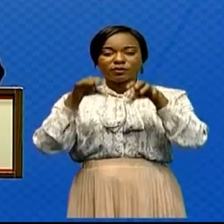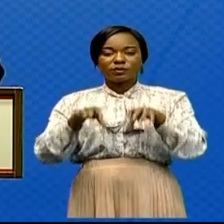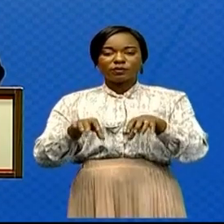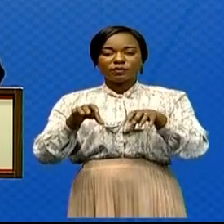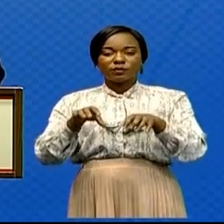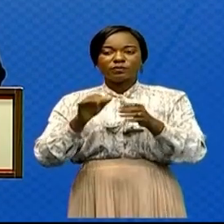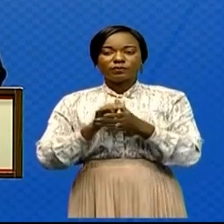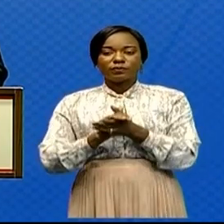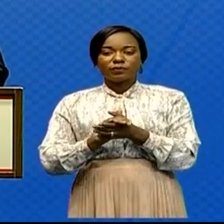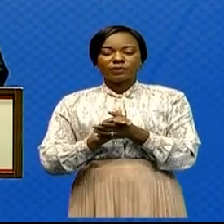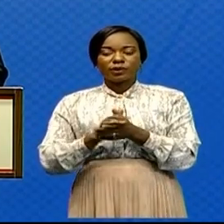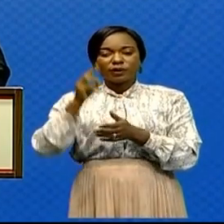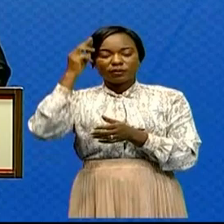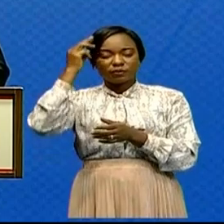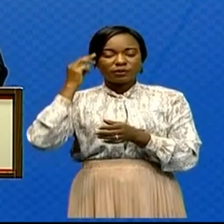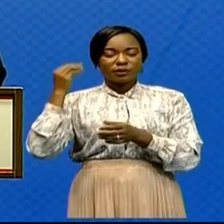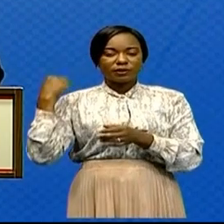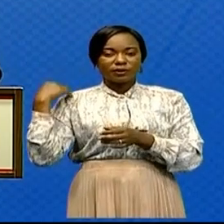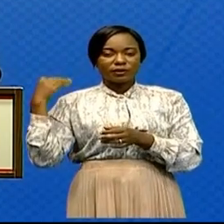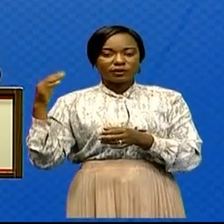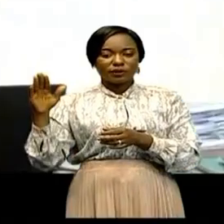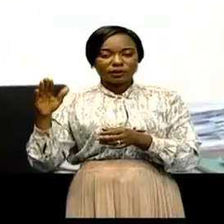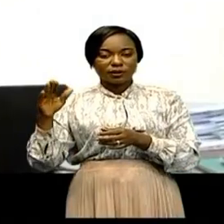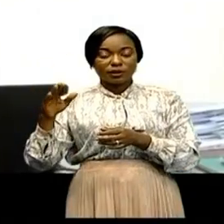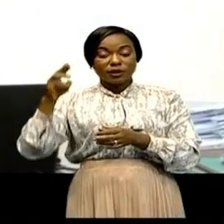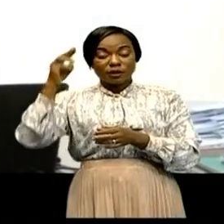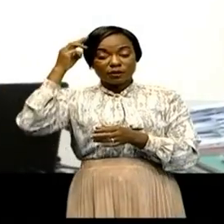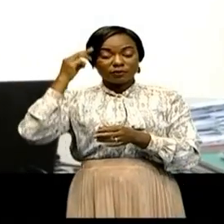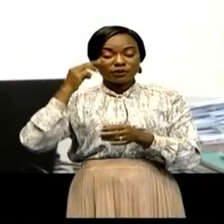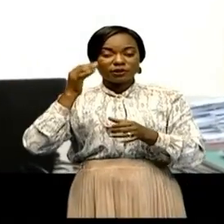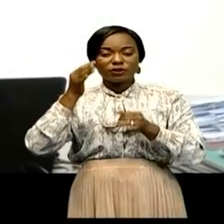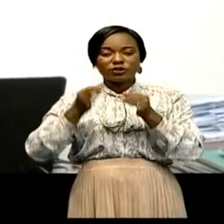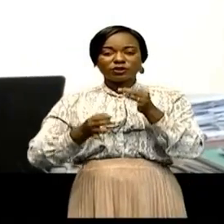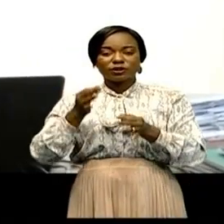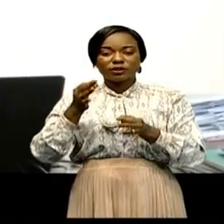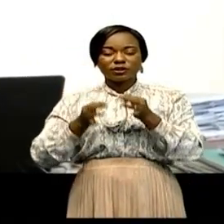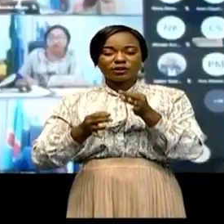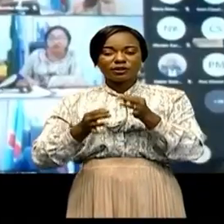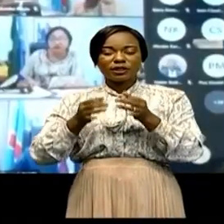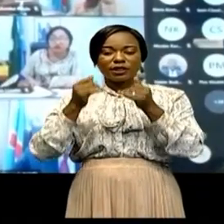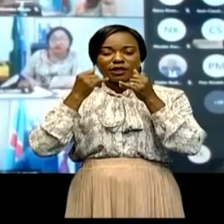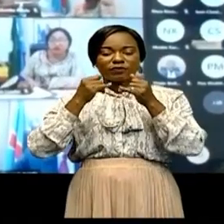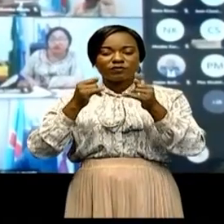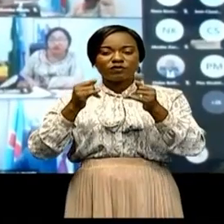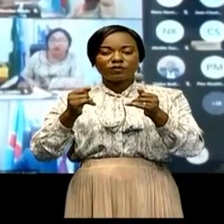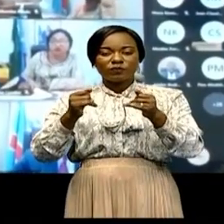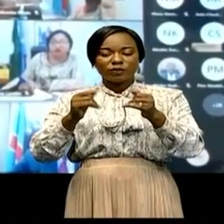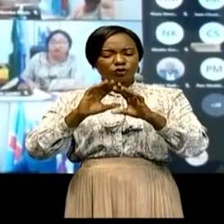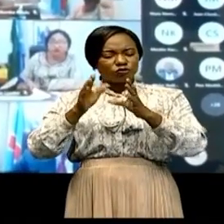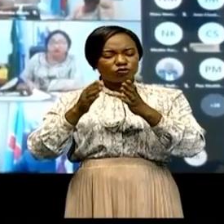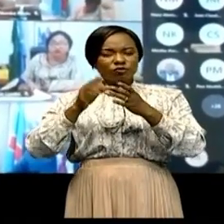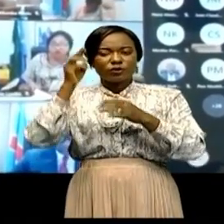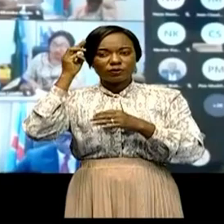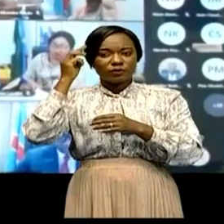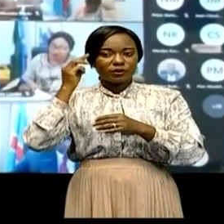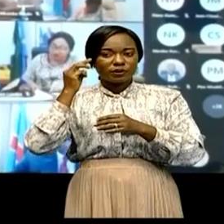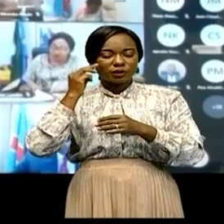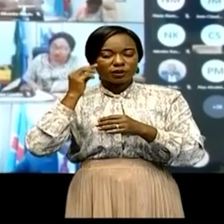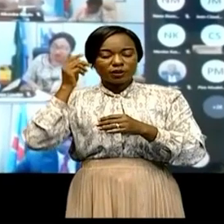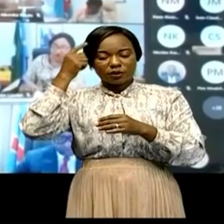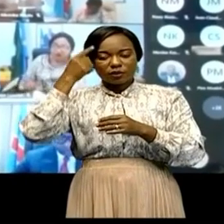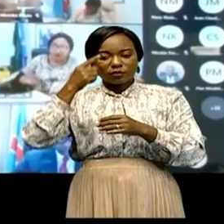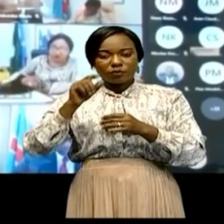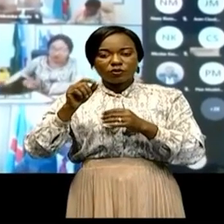La ministre est d'État, ministre de Justice et garde des Sceaux a informé le conseil des résultats du recensement de